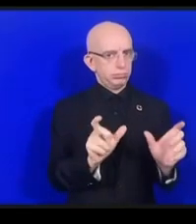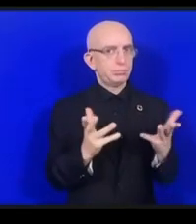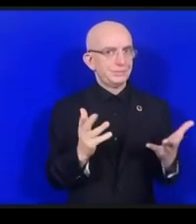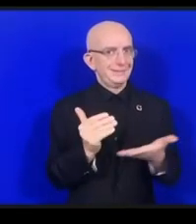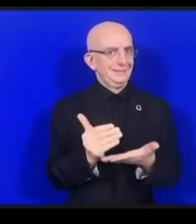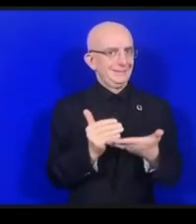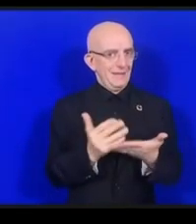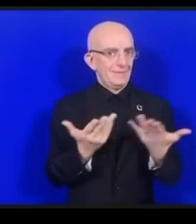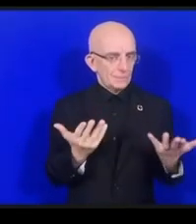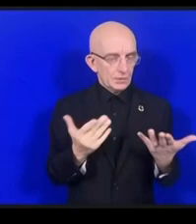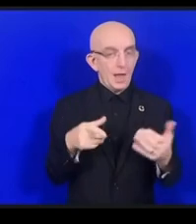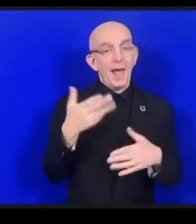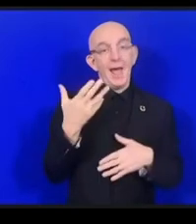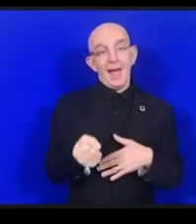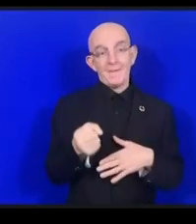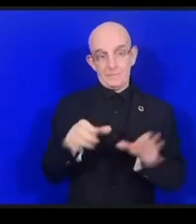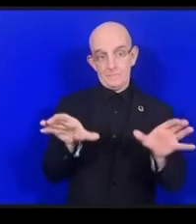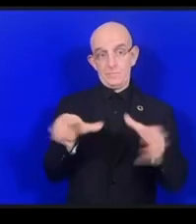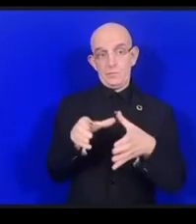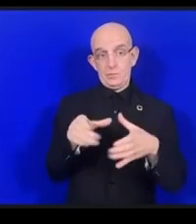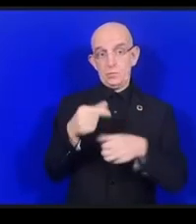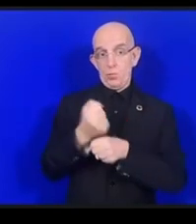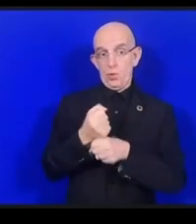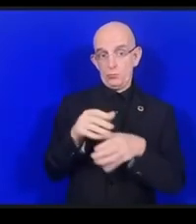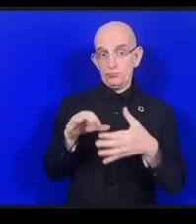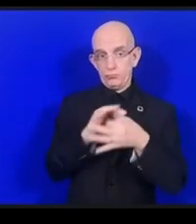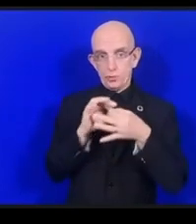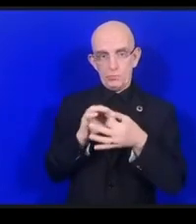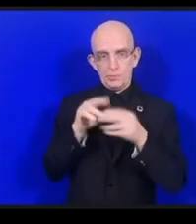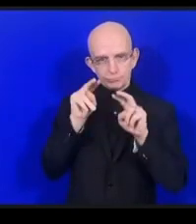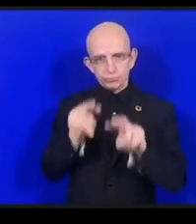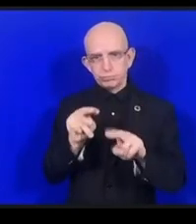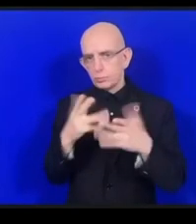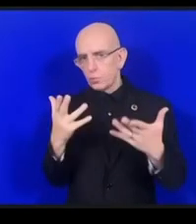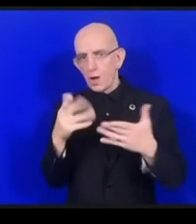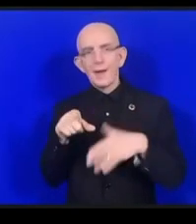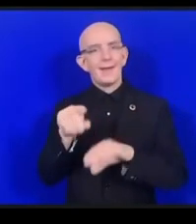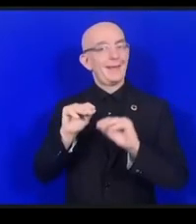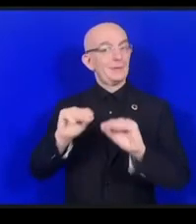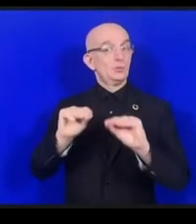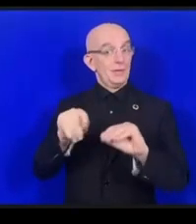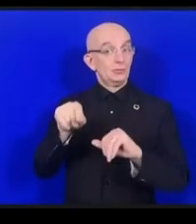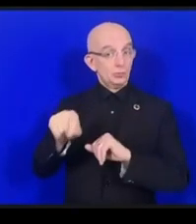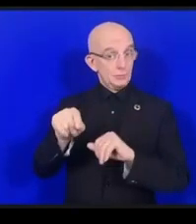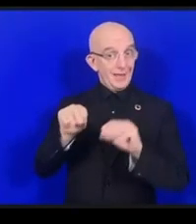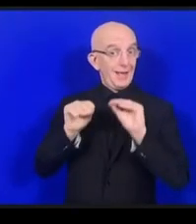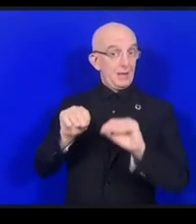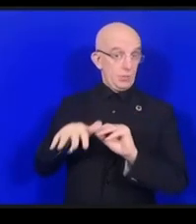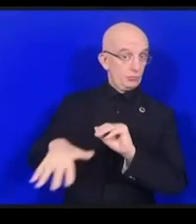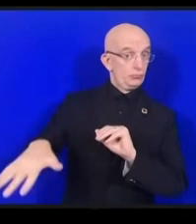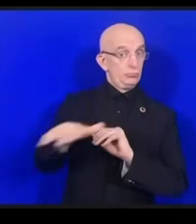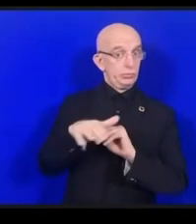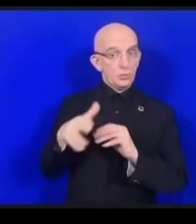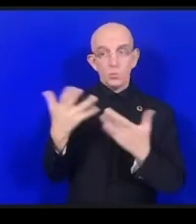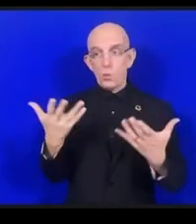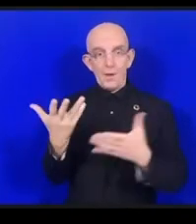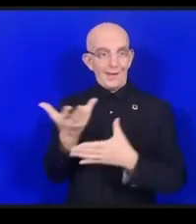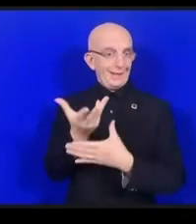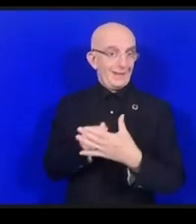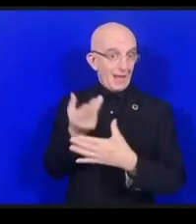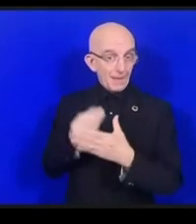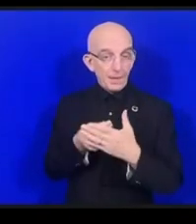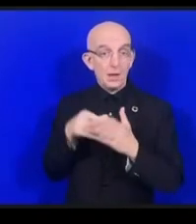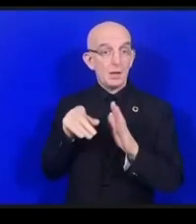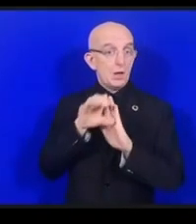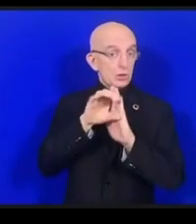ムそれから職業訓練のそれもサイバーセキュリテの標準に関係するもののギャップというのを調査していましてそこではある提案を